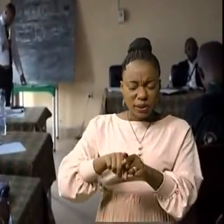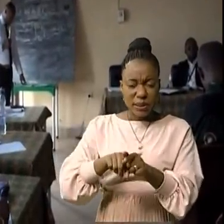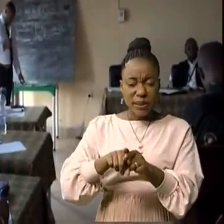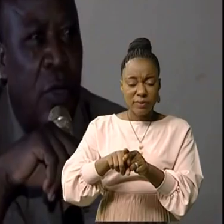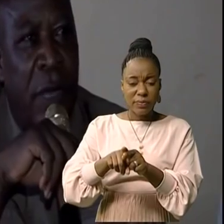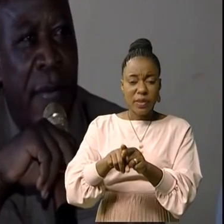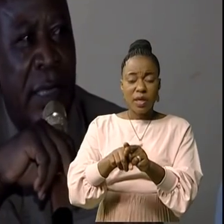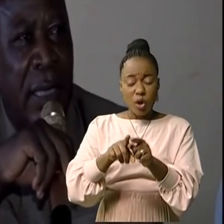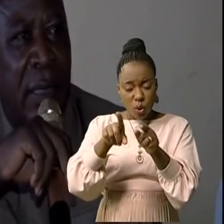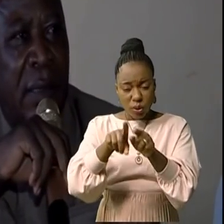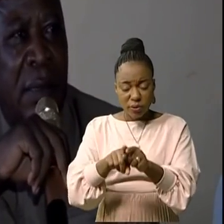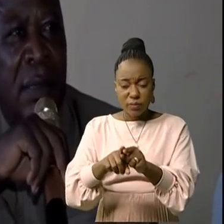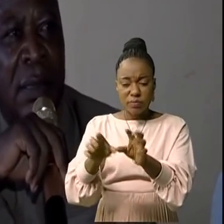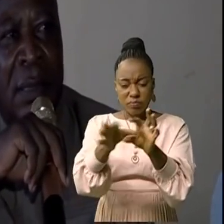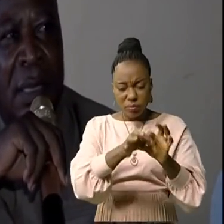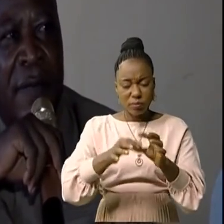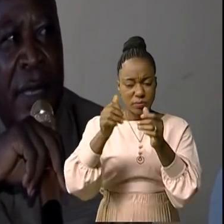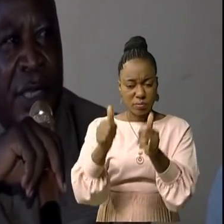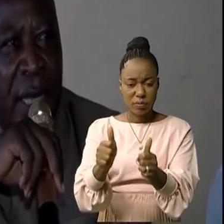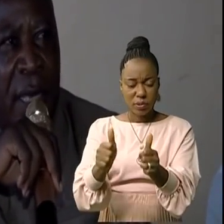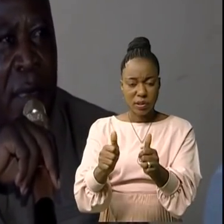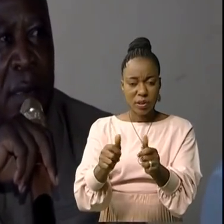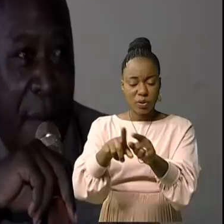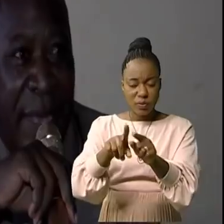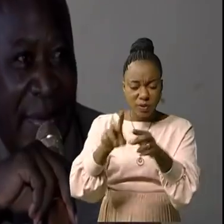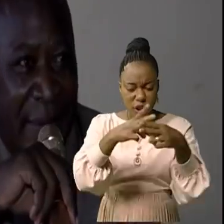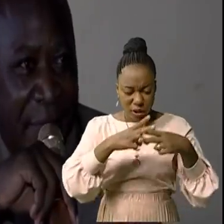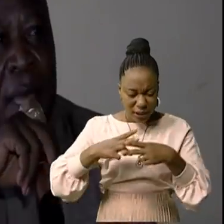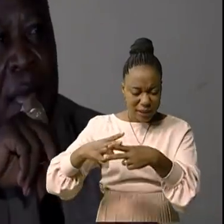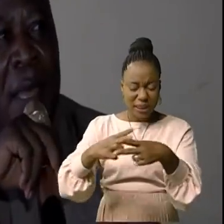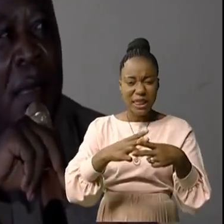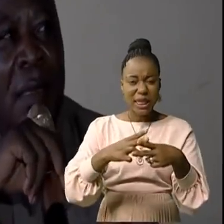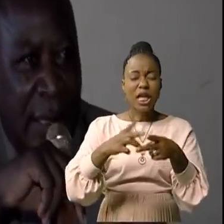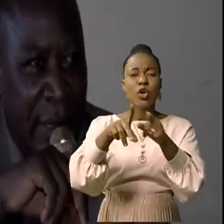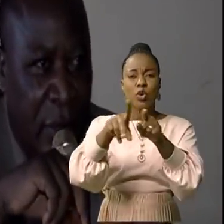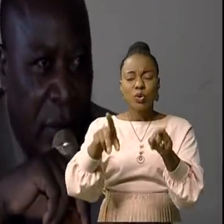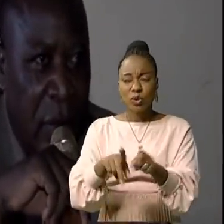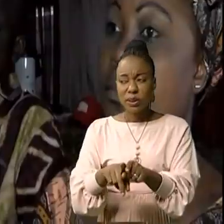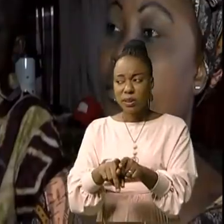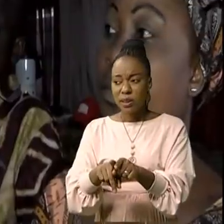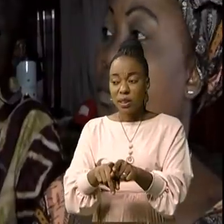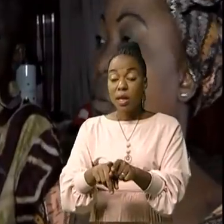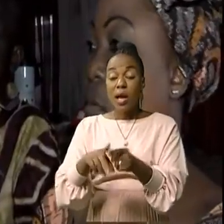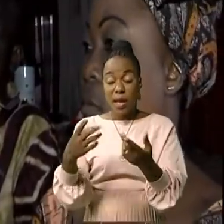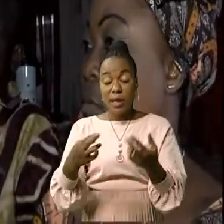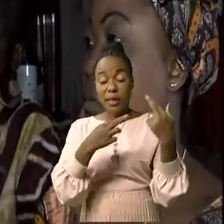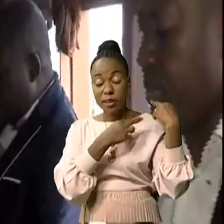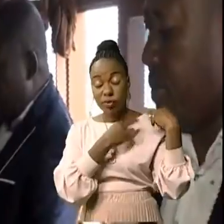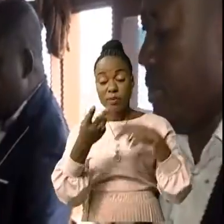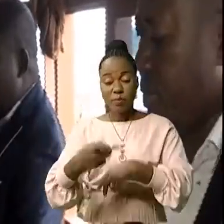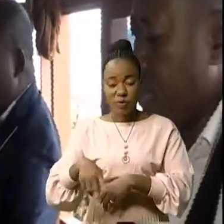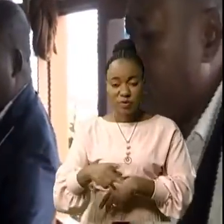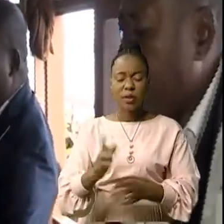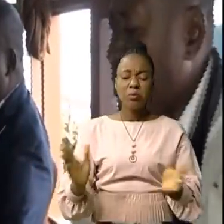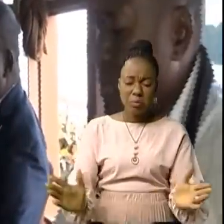de passations du marché qui va gérer la bénédiction et les sectes. Les autorités provinciales ont